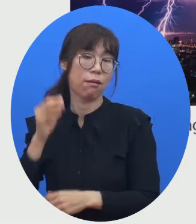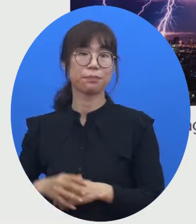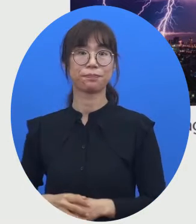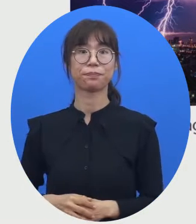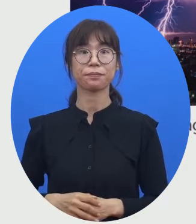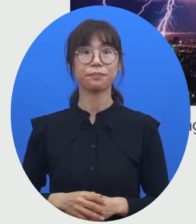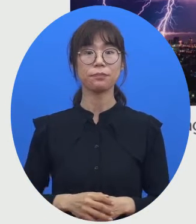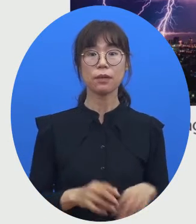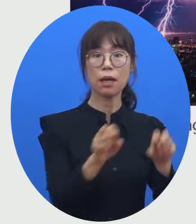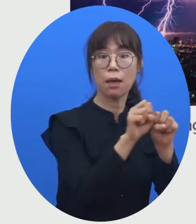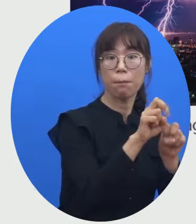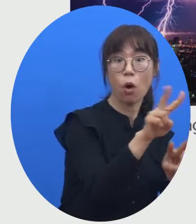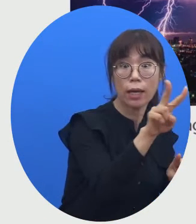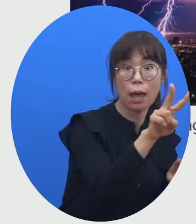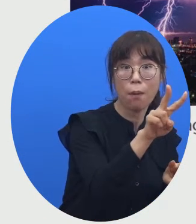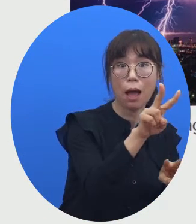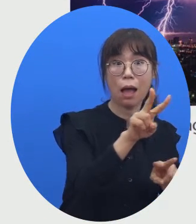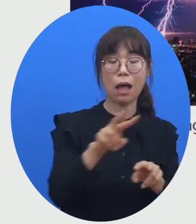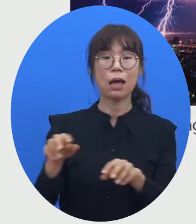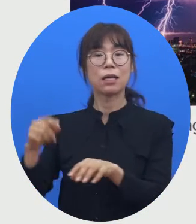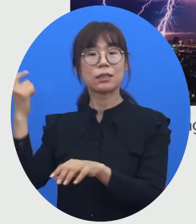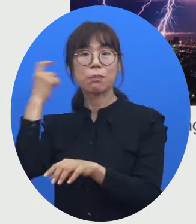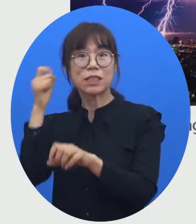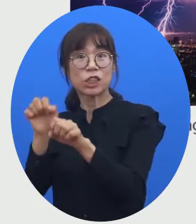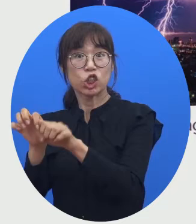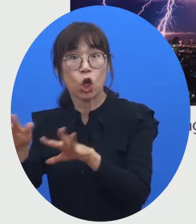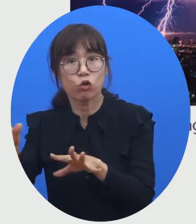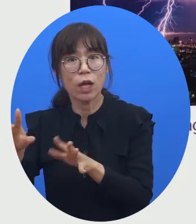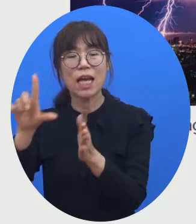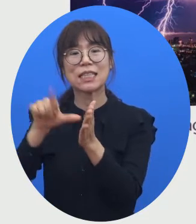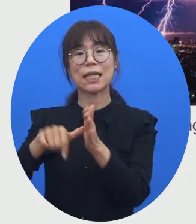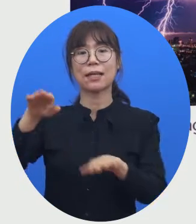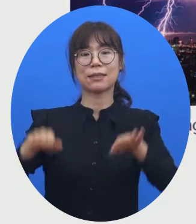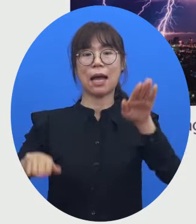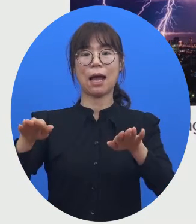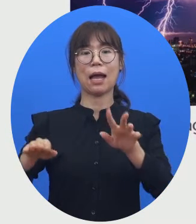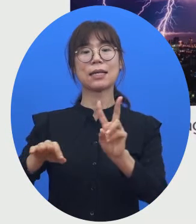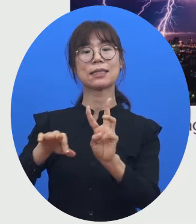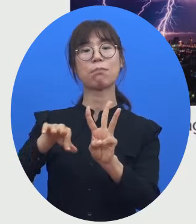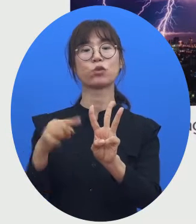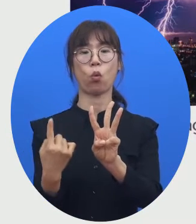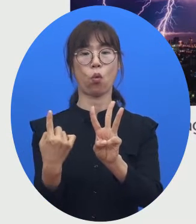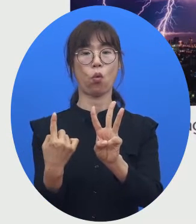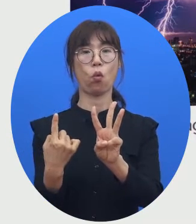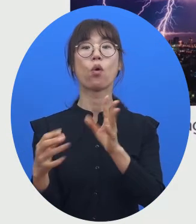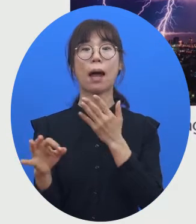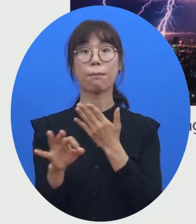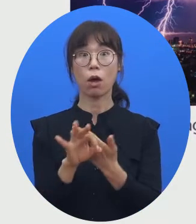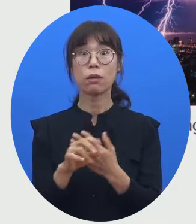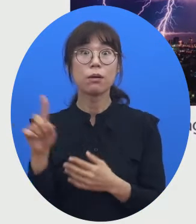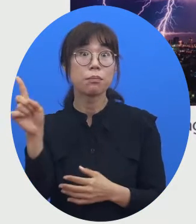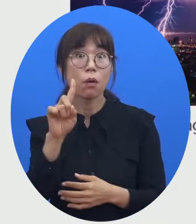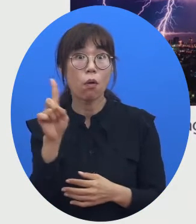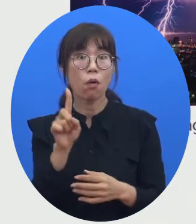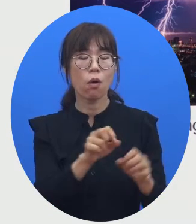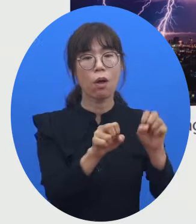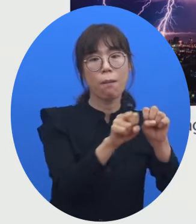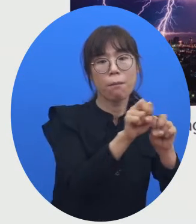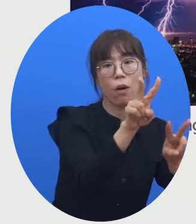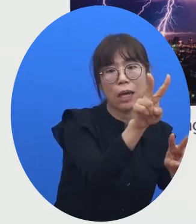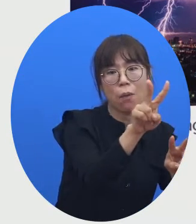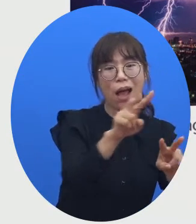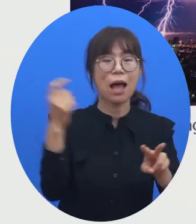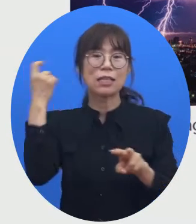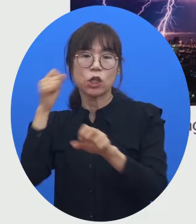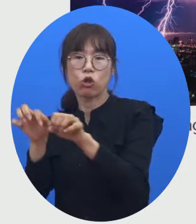천둥소리의 시간 간격이 3초라면 그 천둥, 번개가 일어난 지점까지의 거리가 어떻게 될지 여러분들